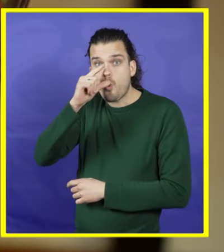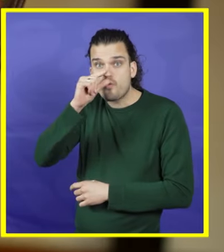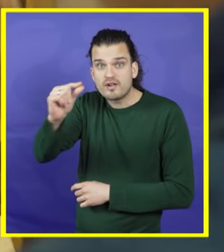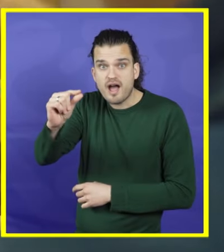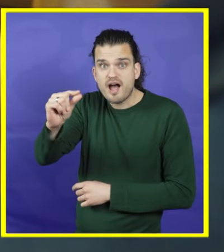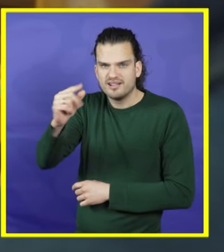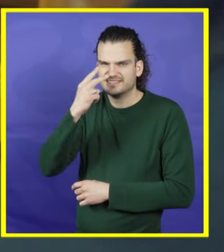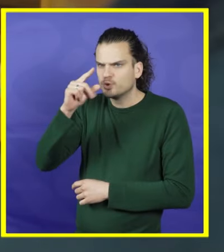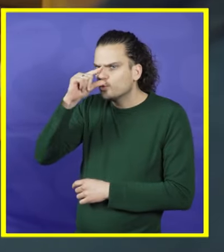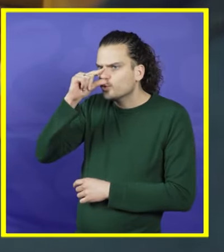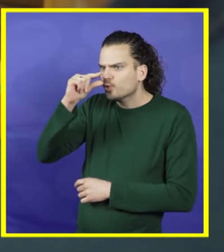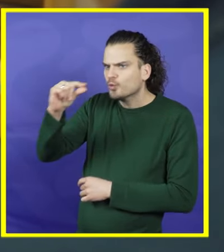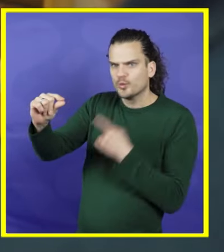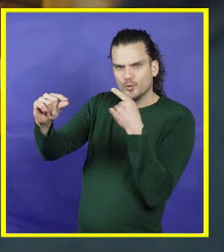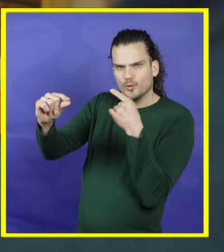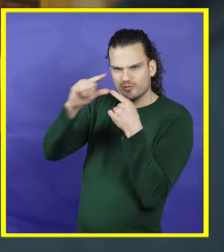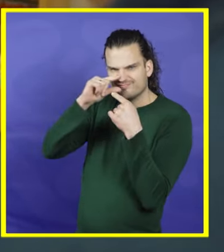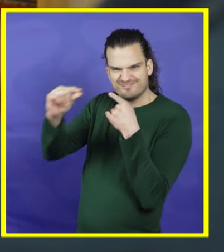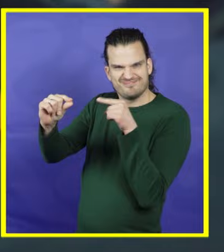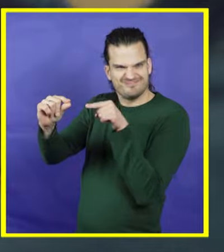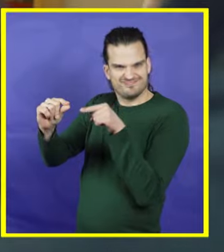En oeiever heeft een lange snavel.